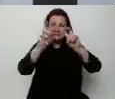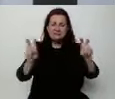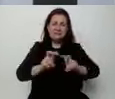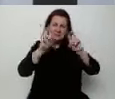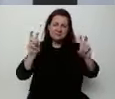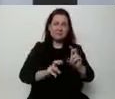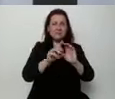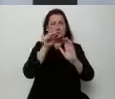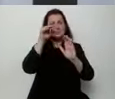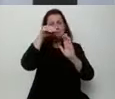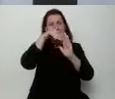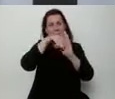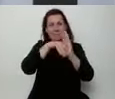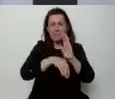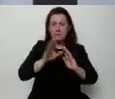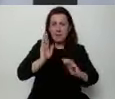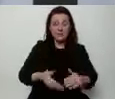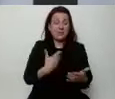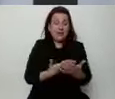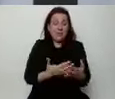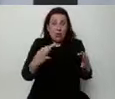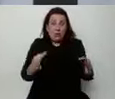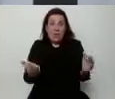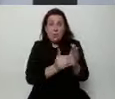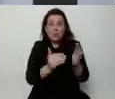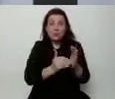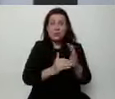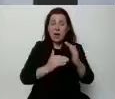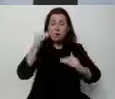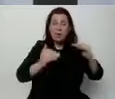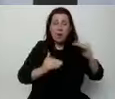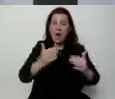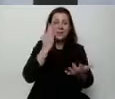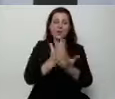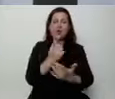dlatego dzisiaj potrzebna jest równowaga, a nie monopol jednej władzy.